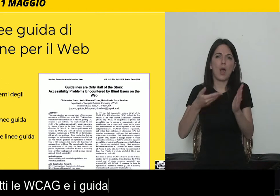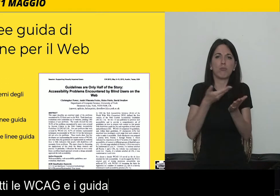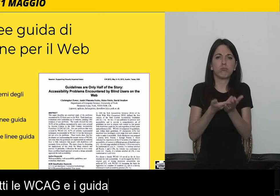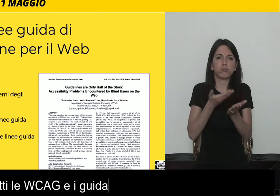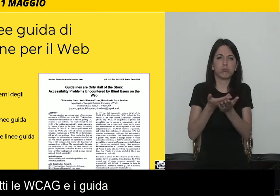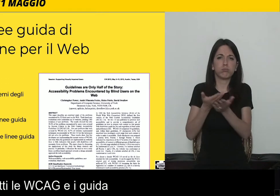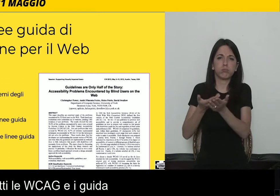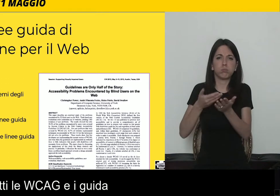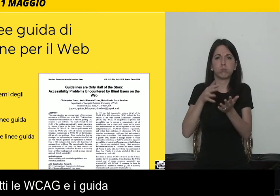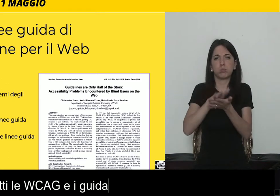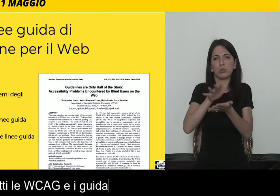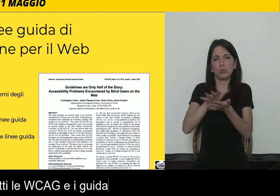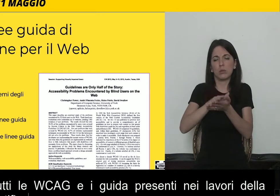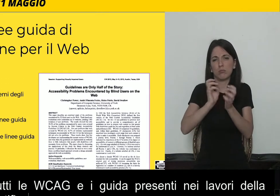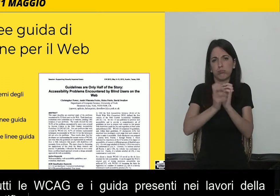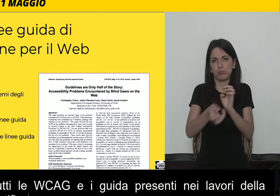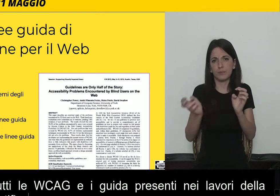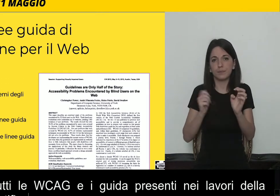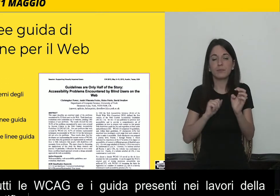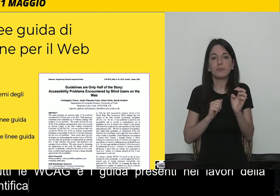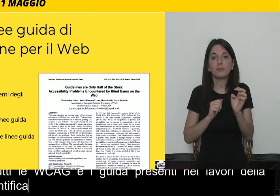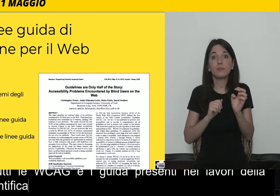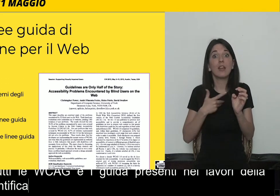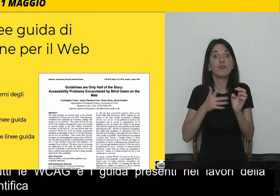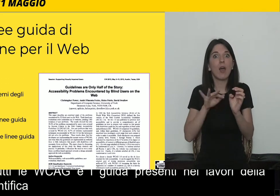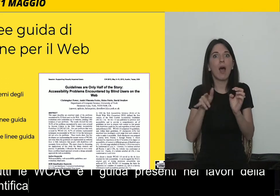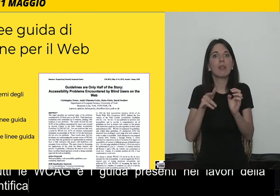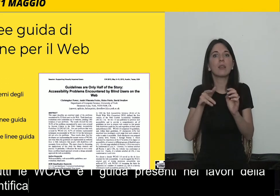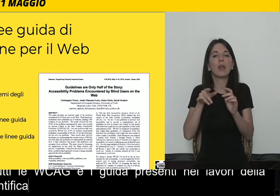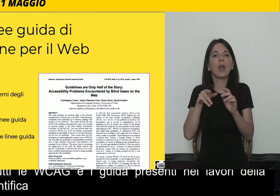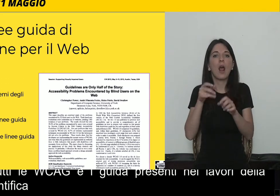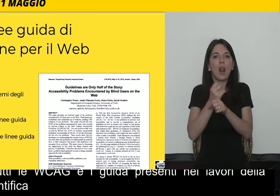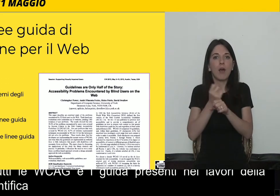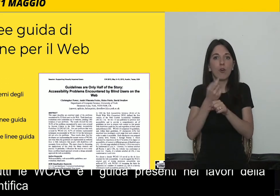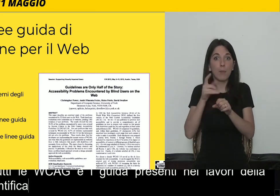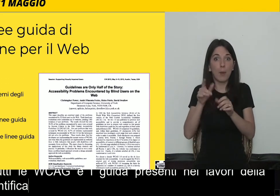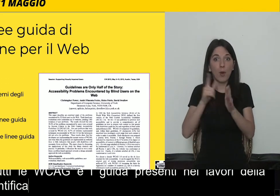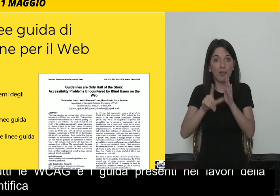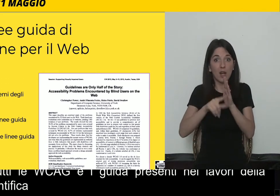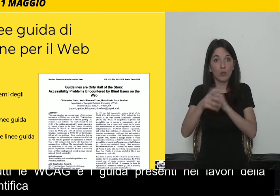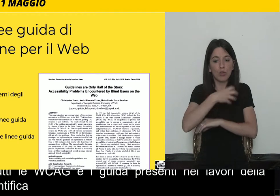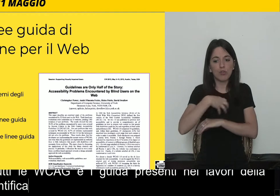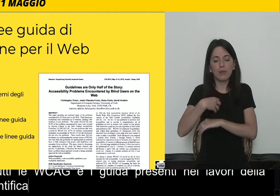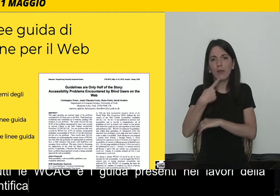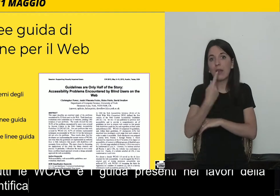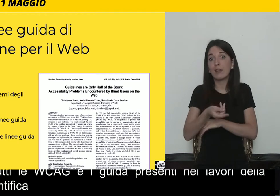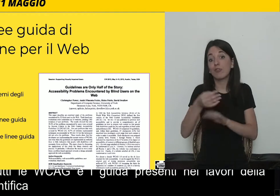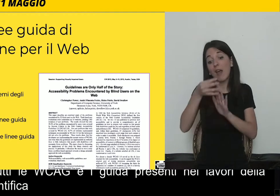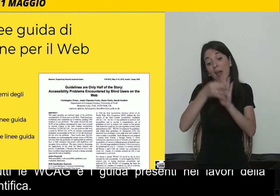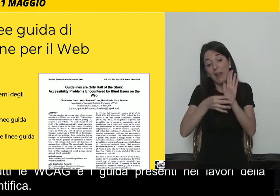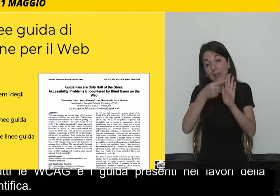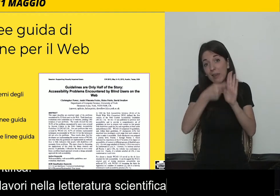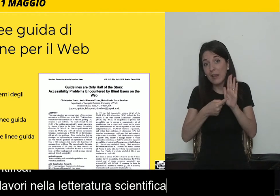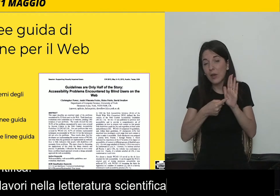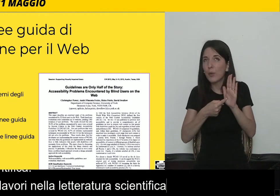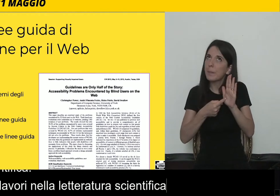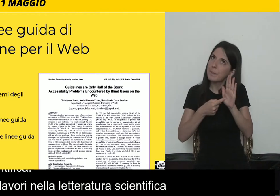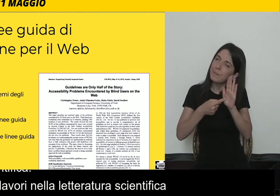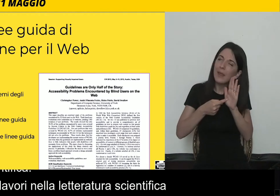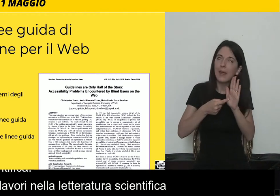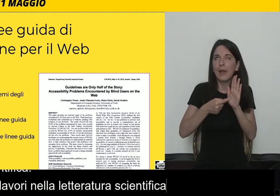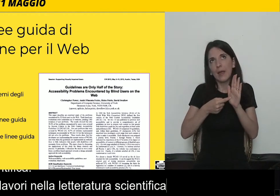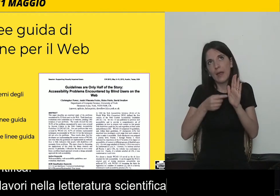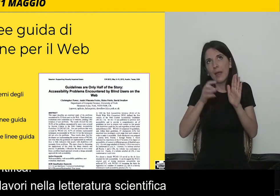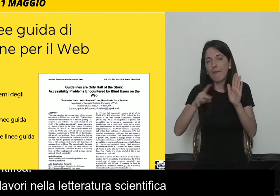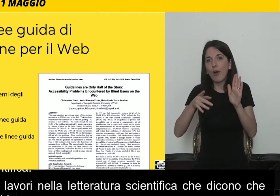anche alcuni lavori nella letteratura scientifica che dicono che spesso queste linee guida coprono parzialmente i problemi